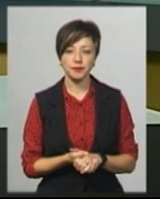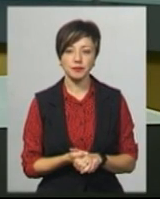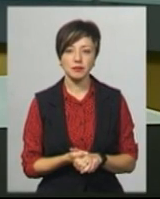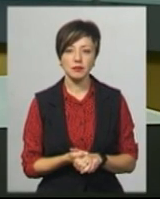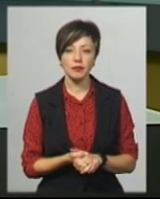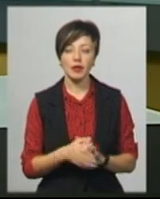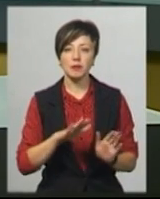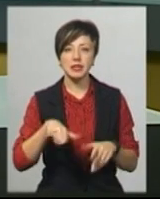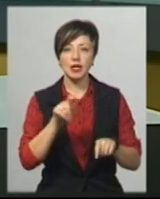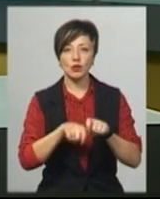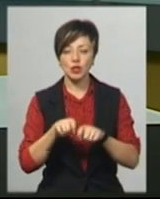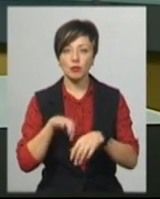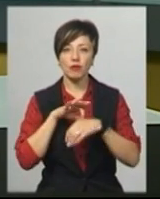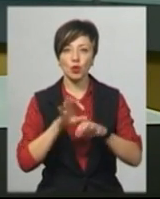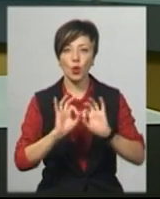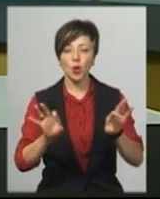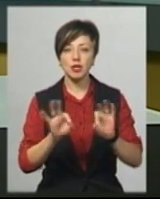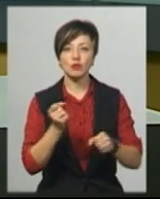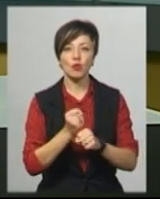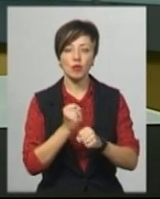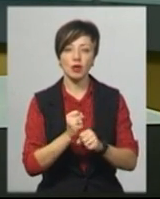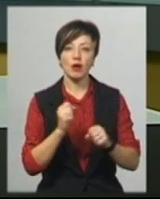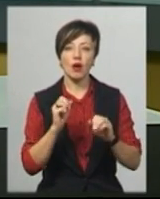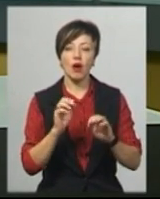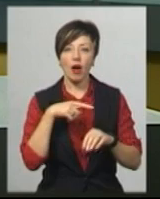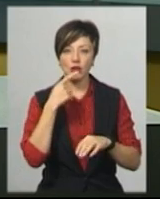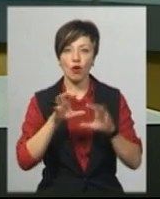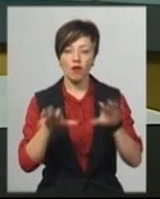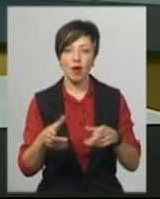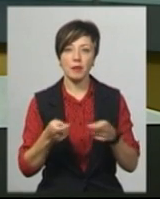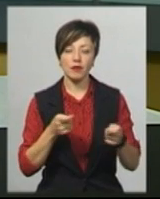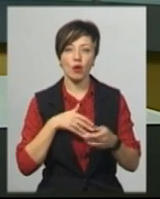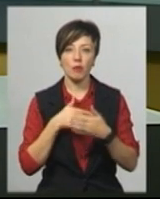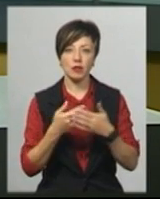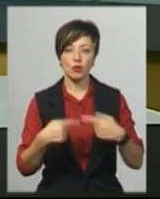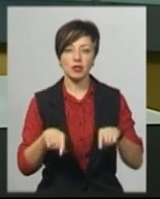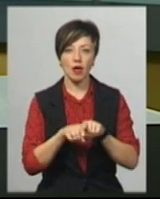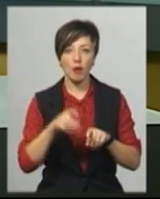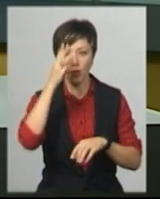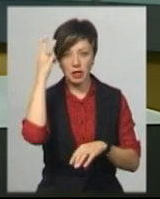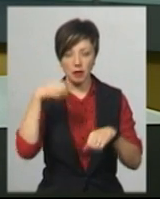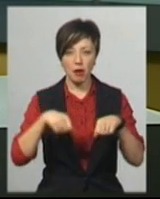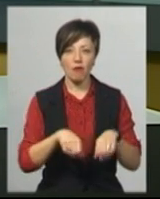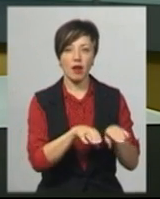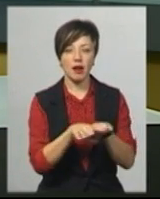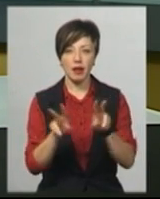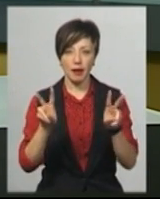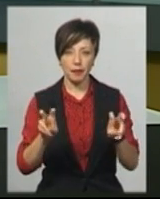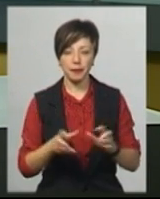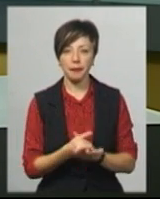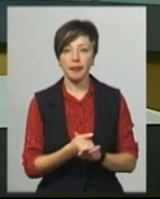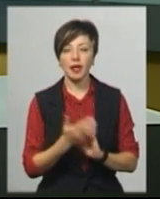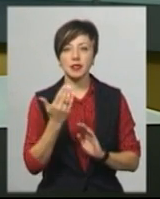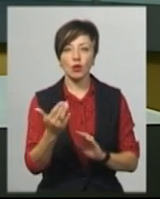Після дослідження проведуть розв'яснювальні роботи, розповідає голова управління громадської організації «Подільська правова ліга» Андрій Місяць.